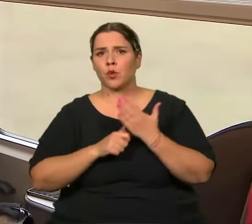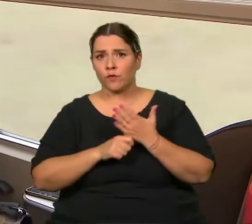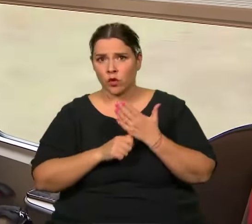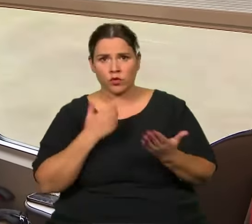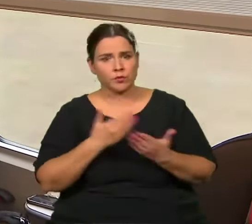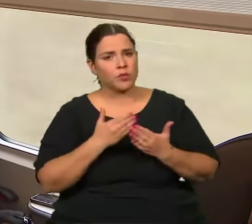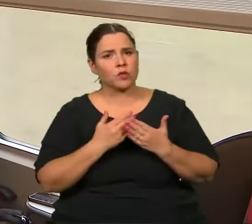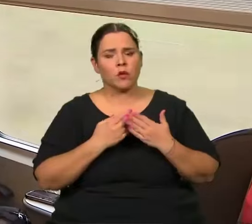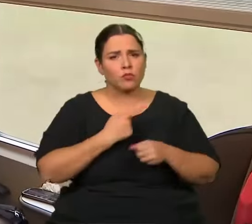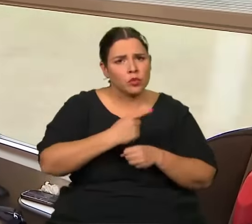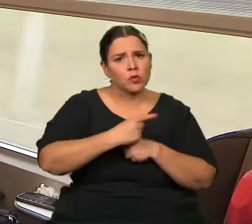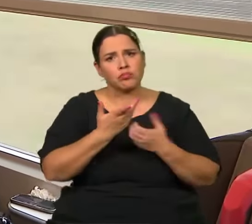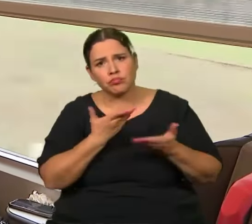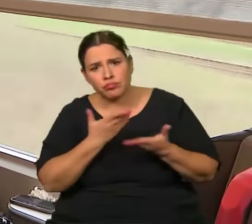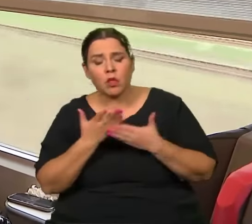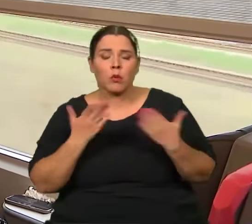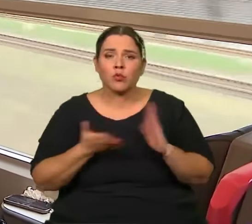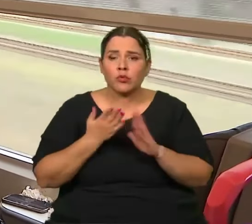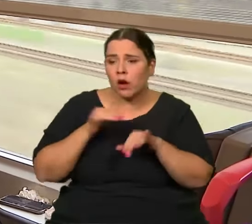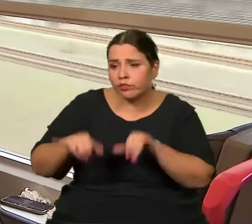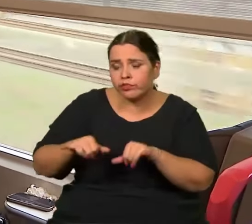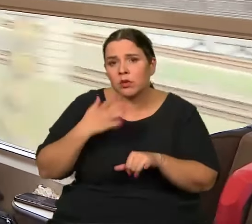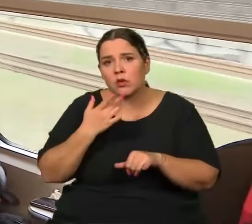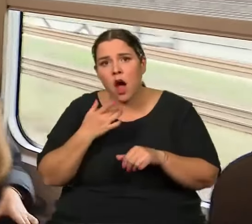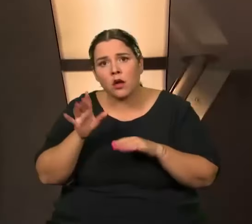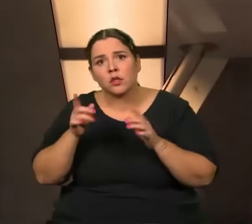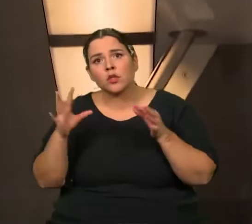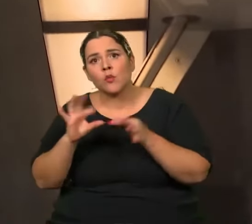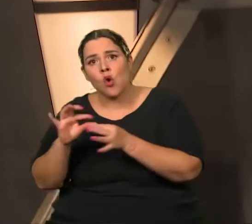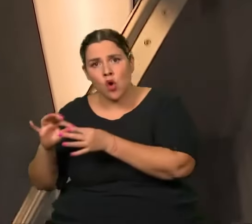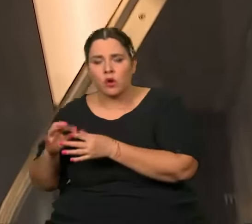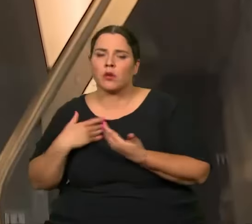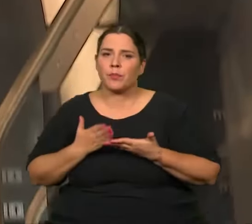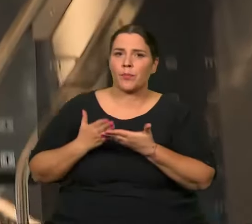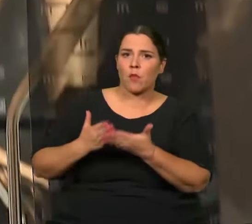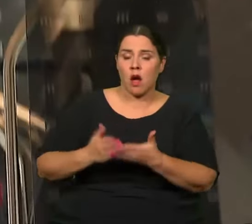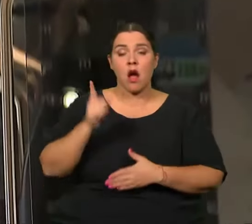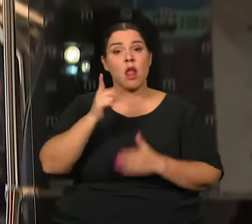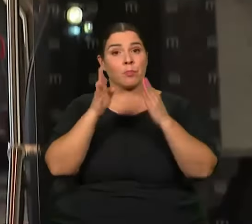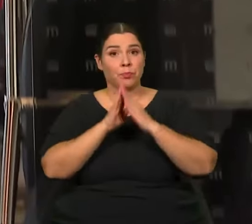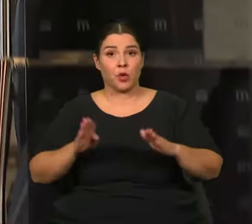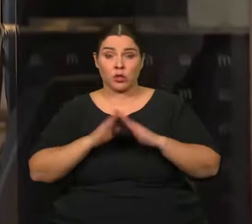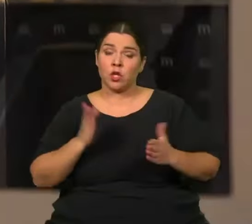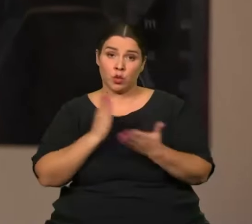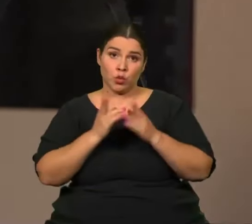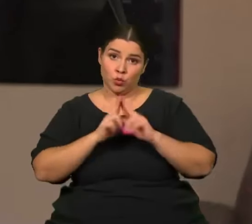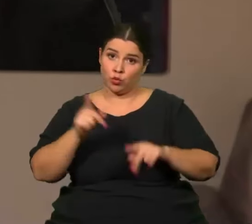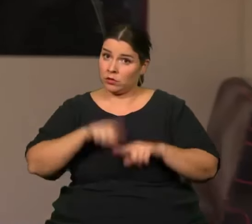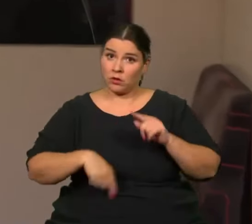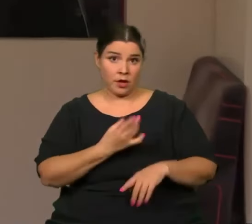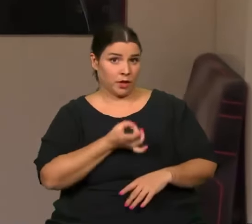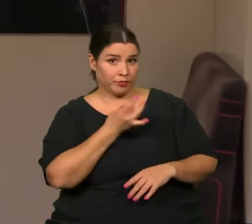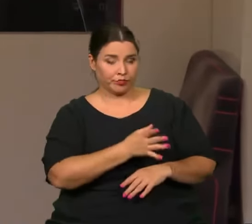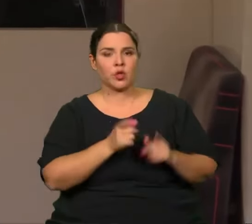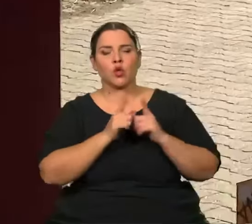prodává jízdní doklady, anebo pomáhá s vyhledáváním spojů. Od prosince ale může být vše jinak. Průvodčí by